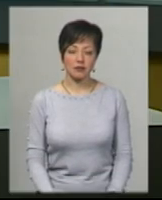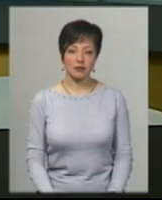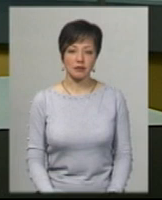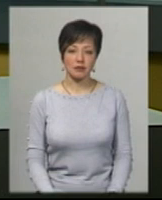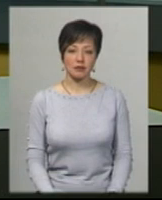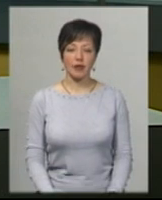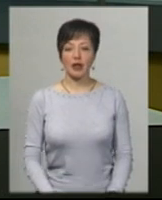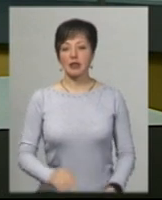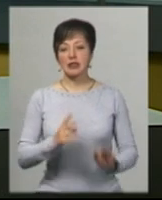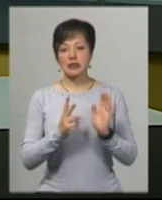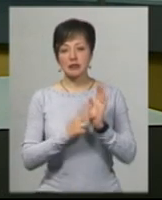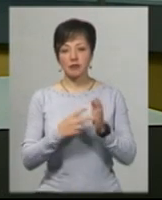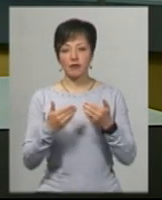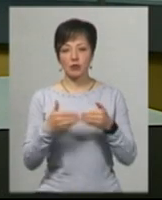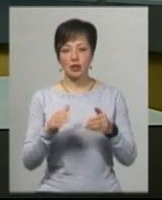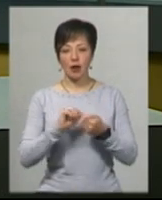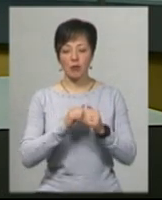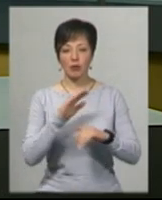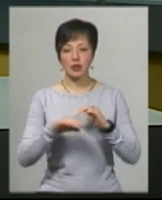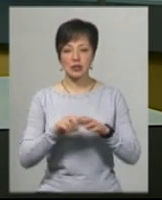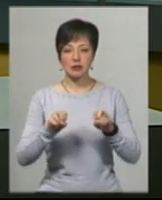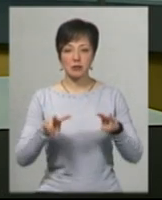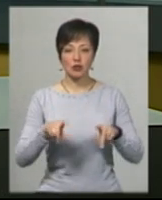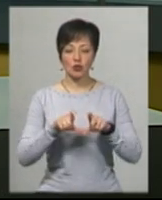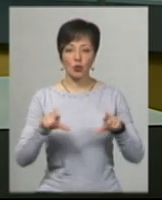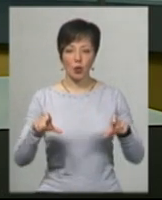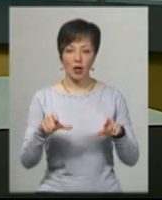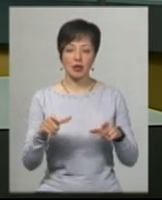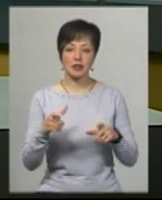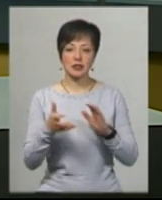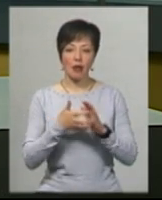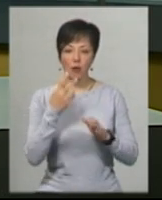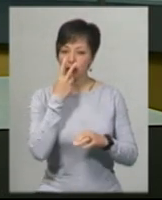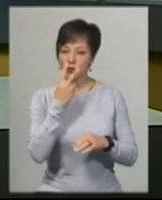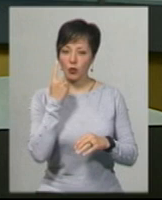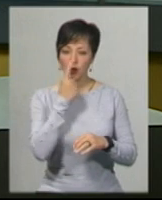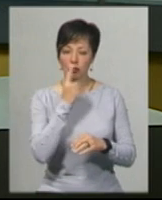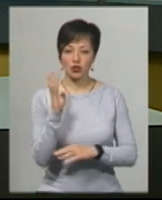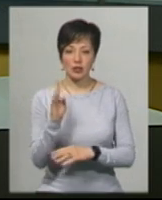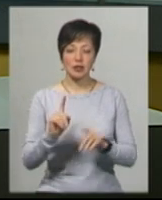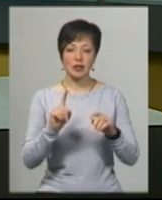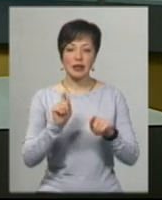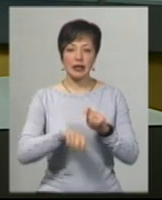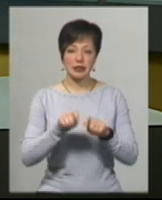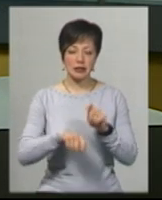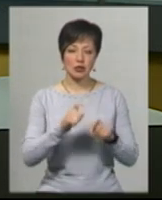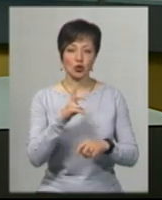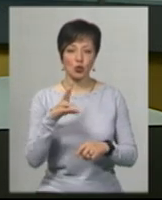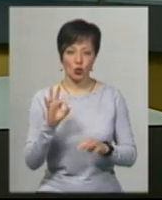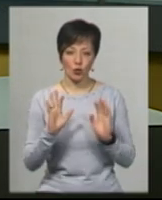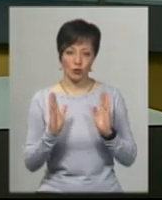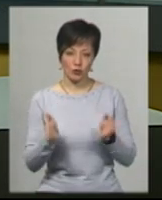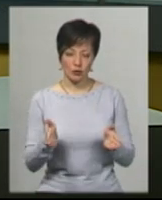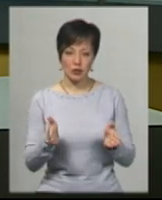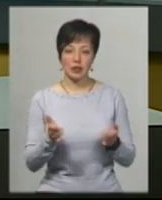Із семи випускників Кам'янець-Подільської спеціальної школи для слабозорих четверо складатимуть тести зовнішнього незалежного оцінювання